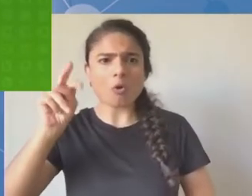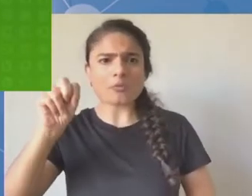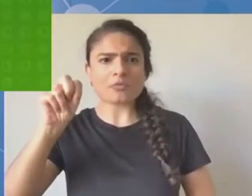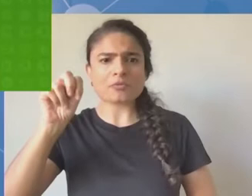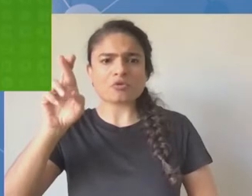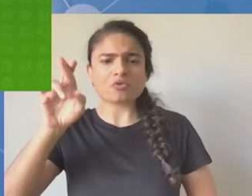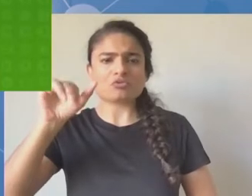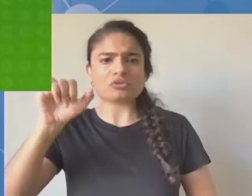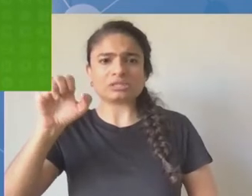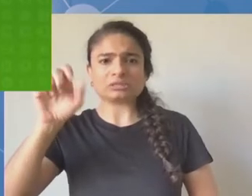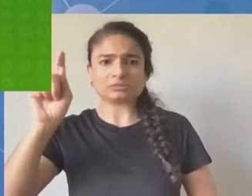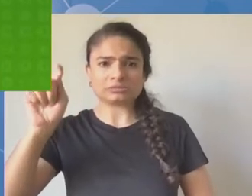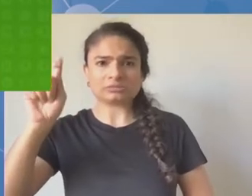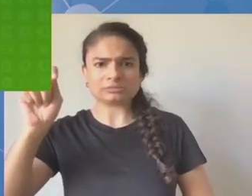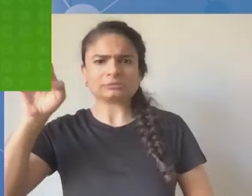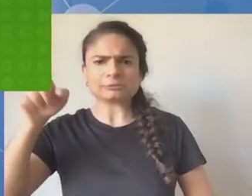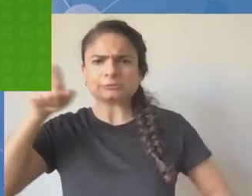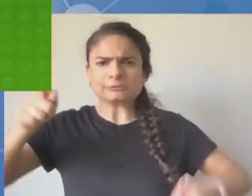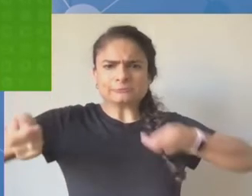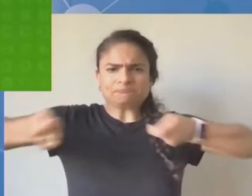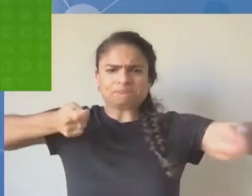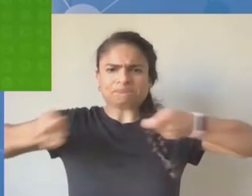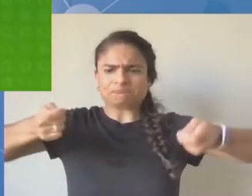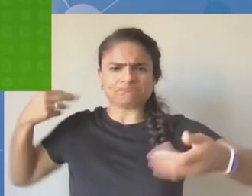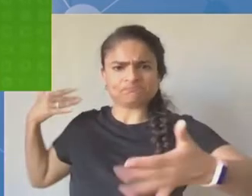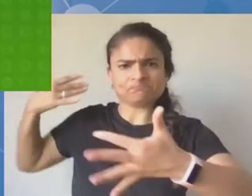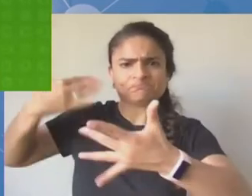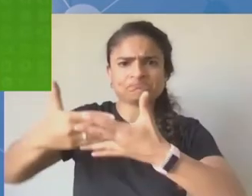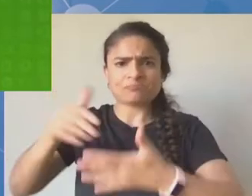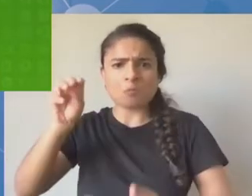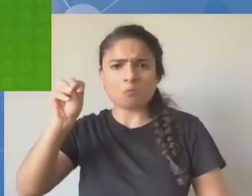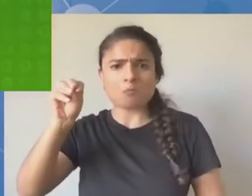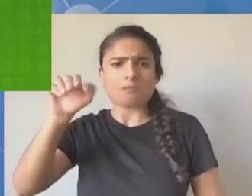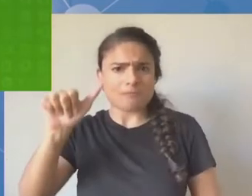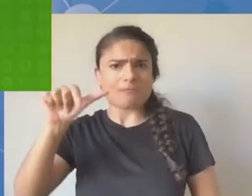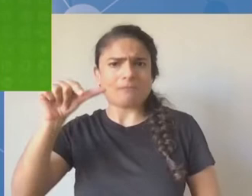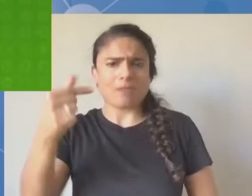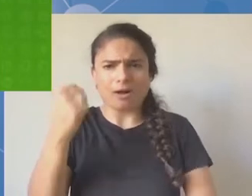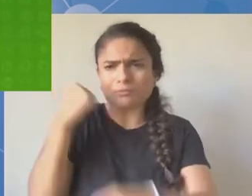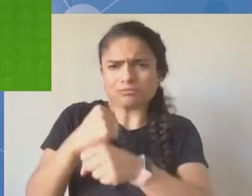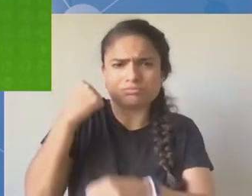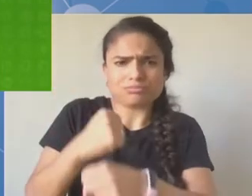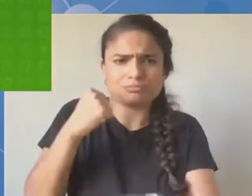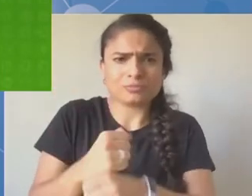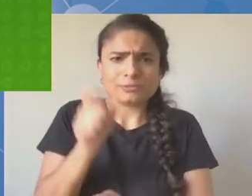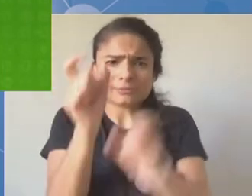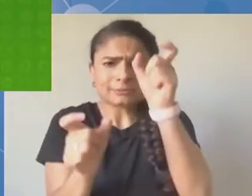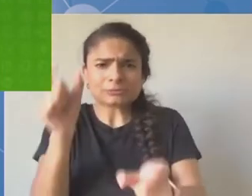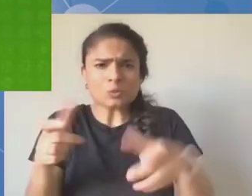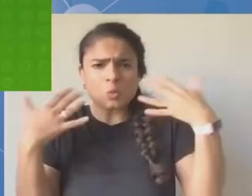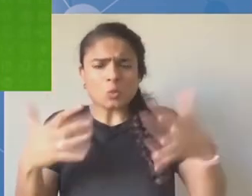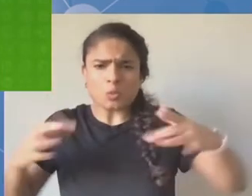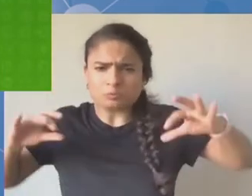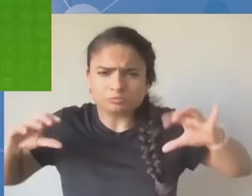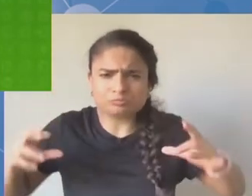pracę oraz przygotowanie szczytu cyfrowego w duchu współpracy wielostronnej. Bardzo dziękuję, dziękuję uprzejmie.